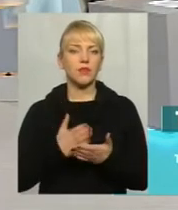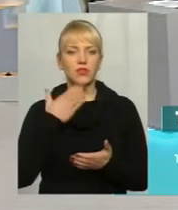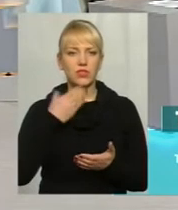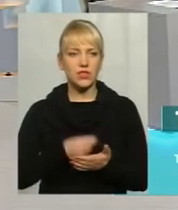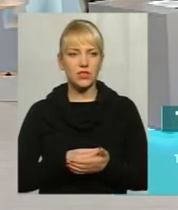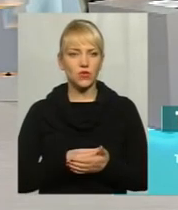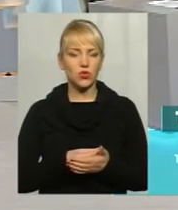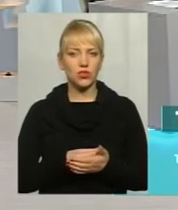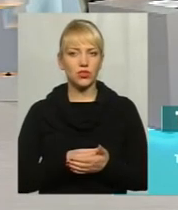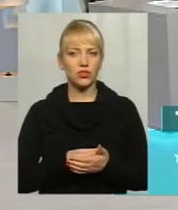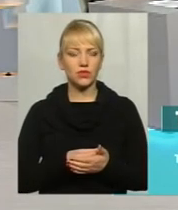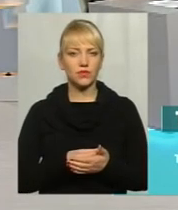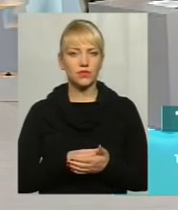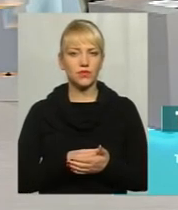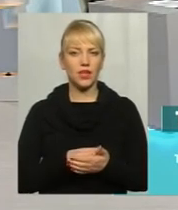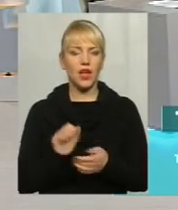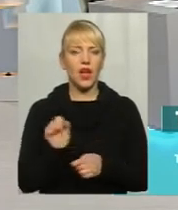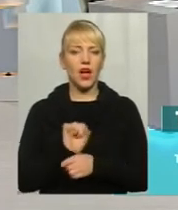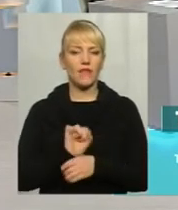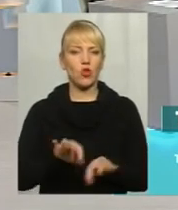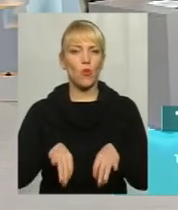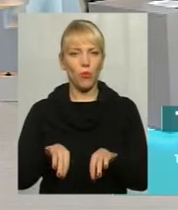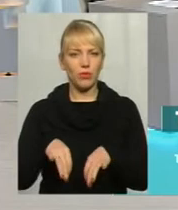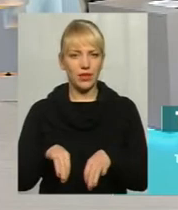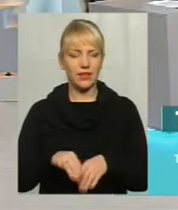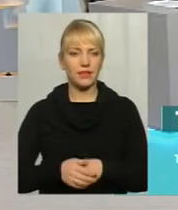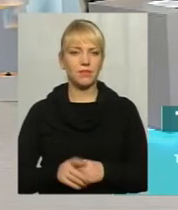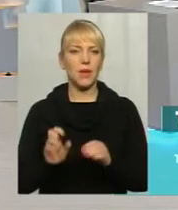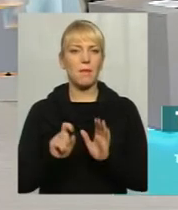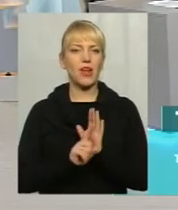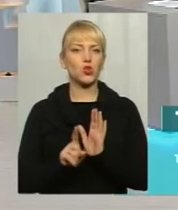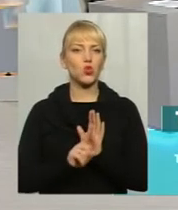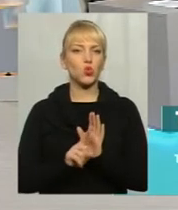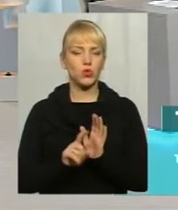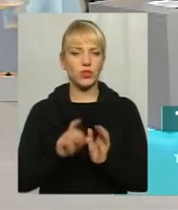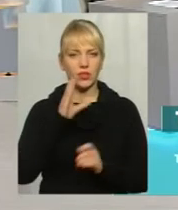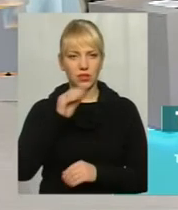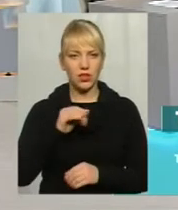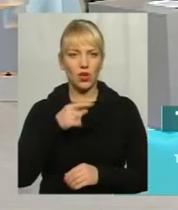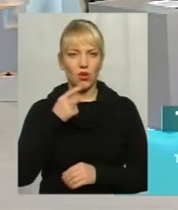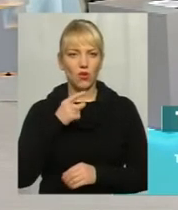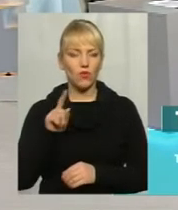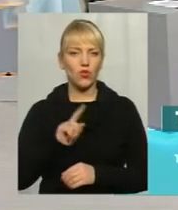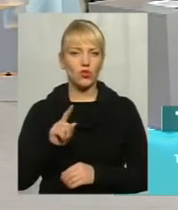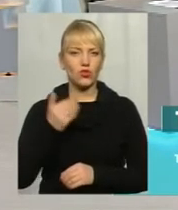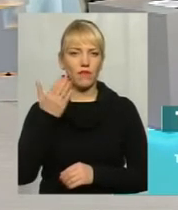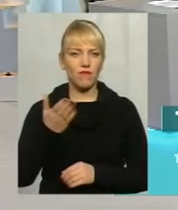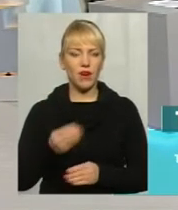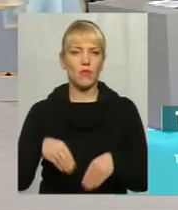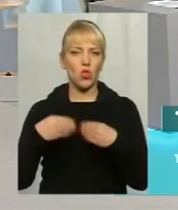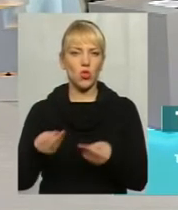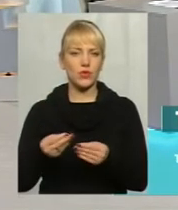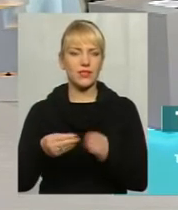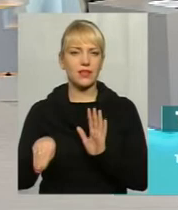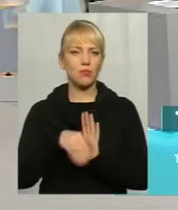автомобілі, транспортні засоби, і маршрутки, розумієте? І ви, знаше, вам носять в жду. Значить,